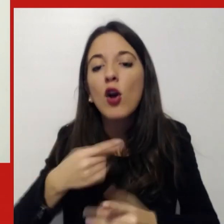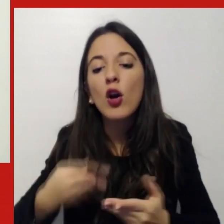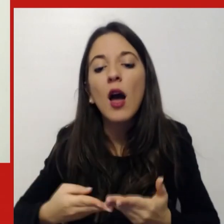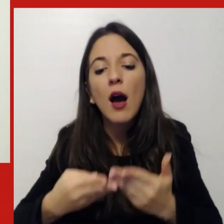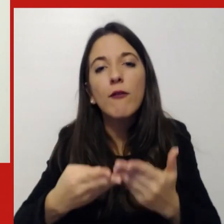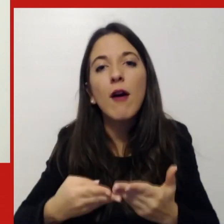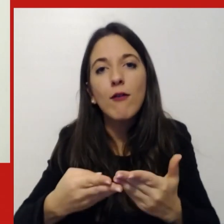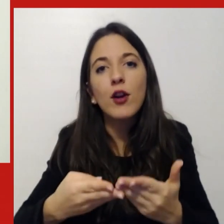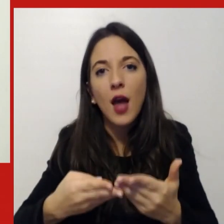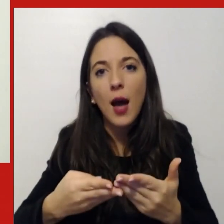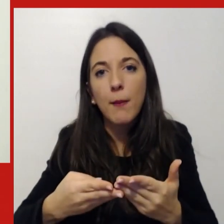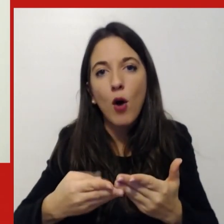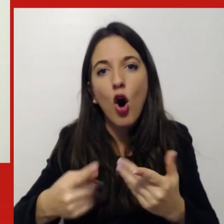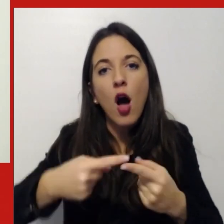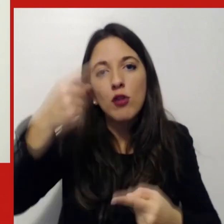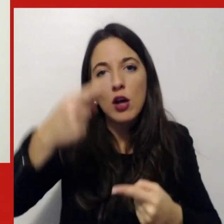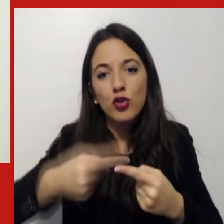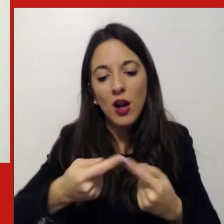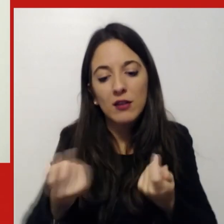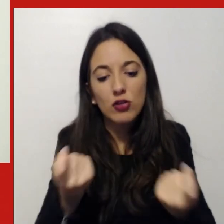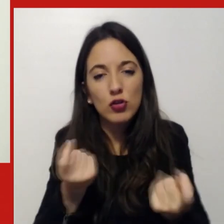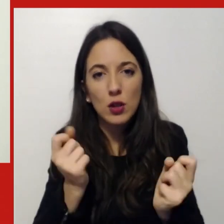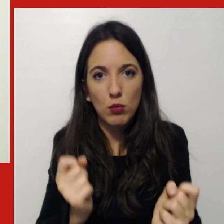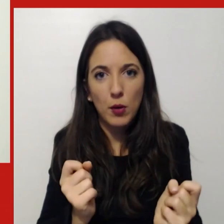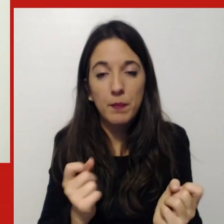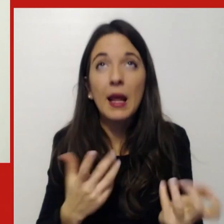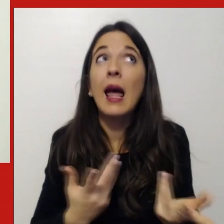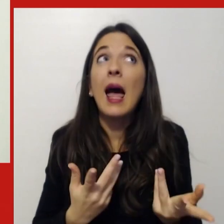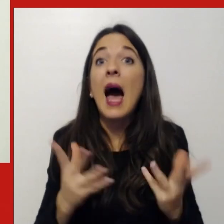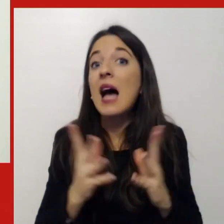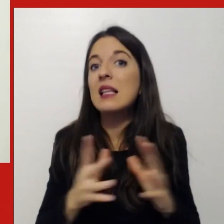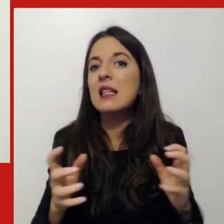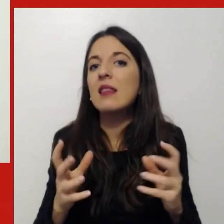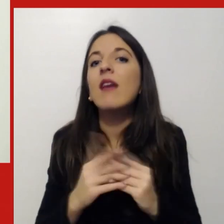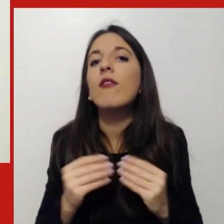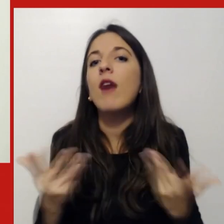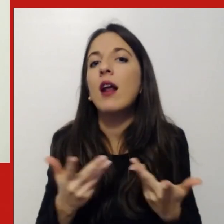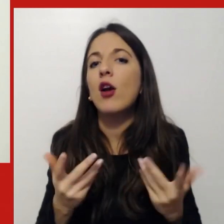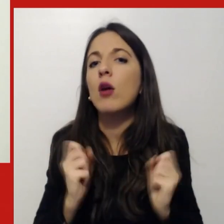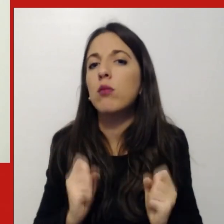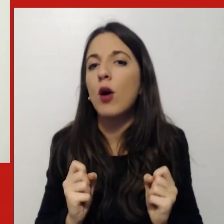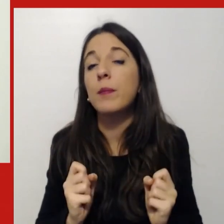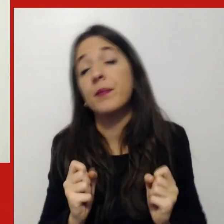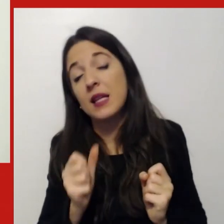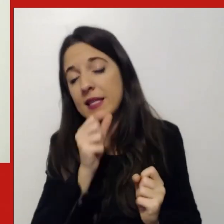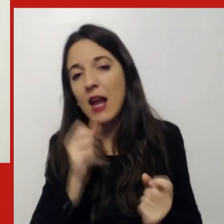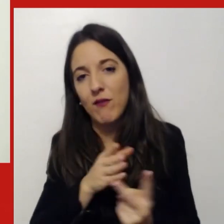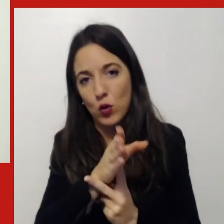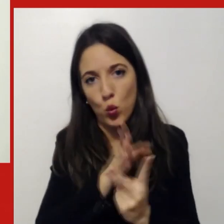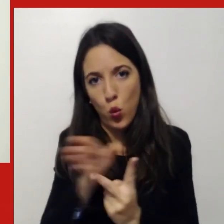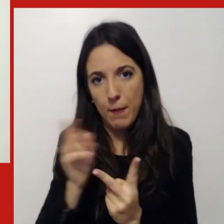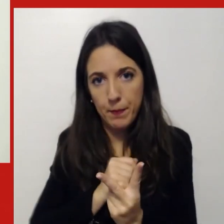cosa possono fare le organizzazioni ci sono due cose che occorre fare la prima